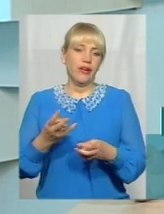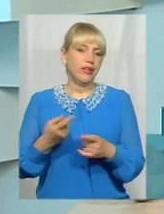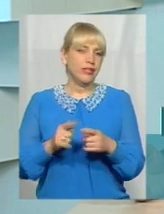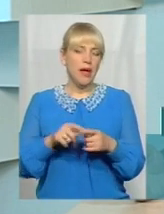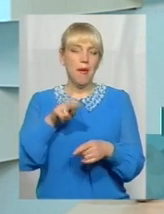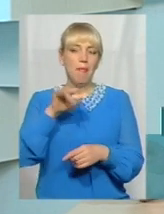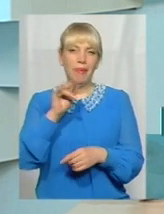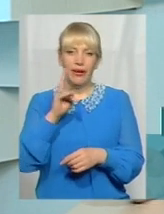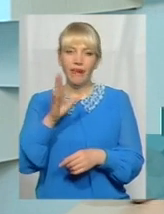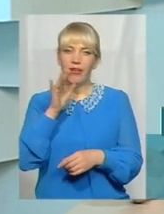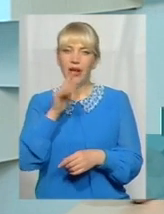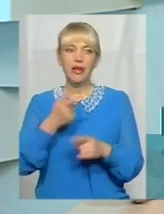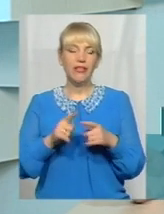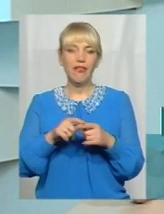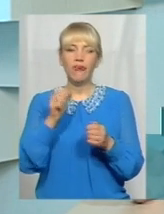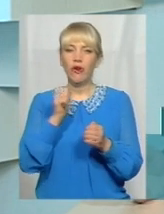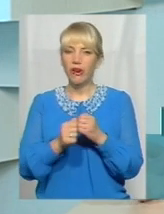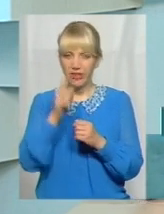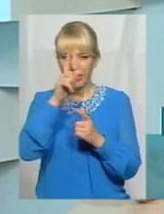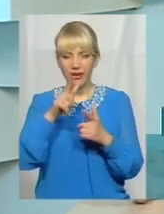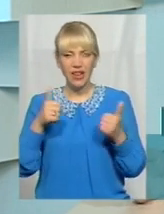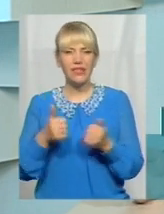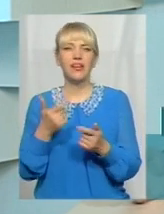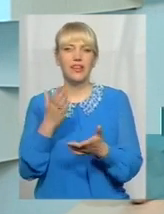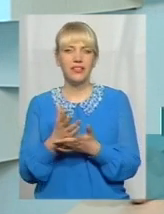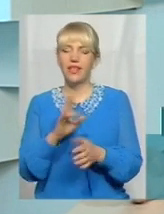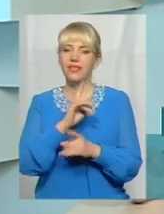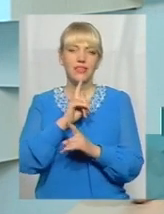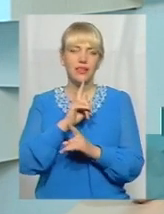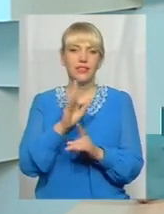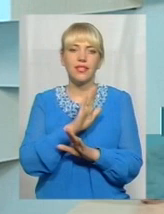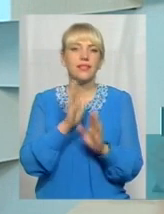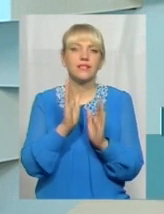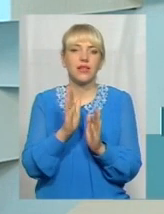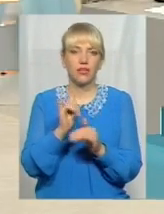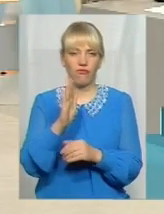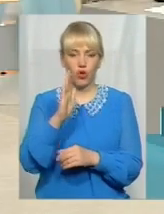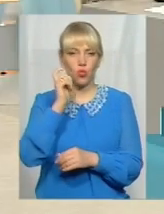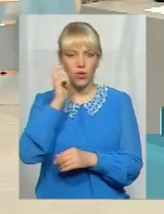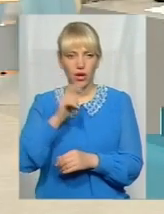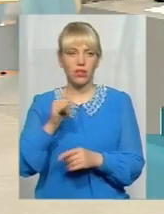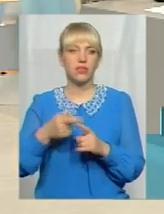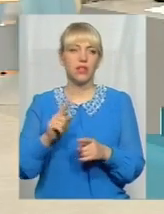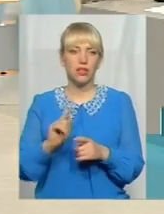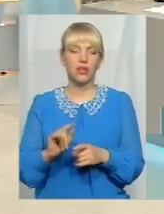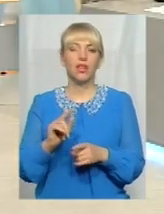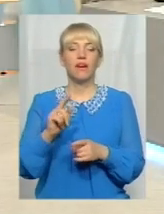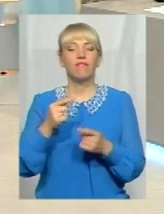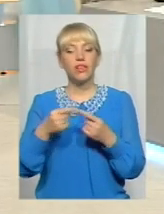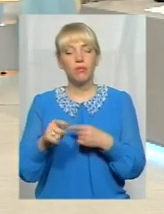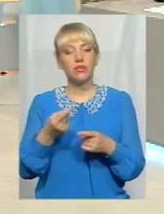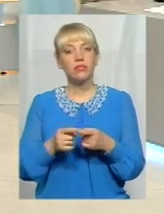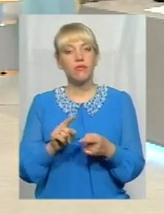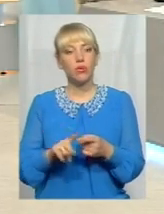країні. Не тільки в Україні. Це проблема і в Європі, і в будь-якій європейській країні. Але в тому відміні, що